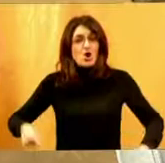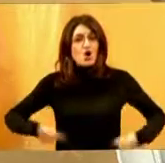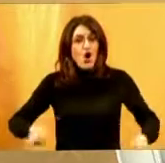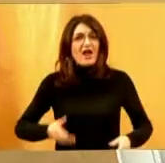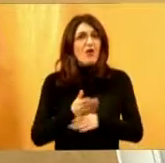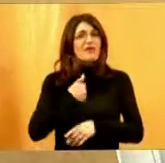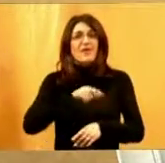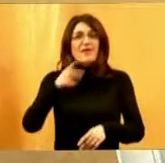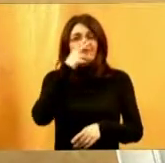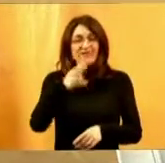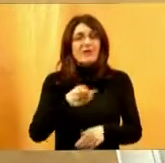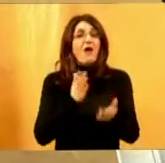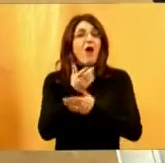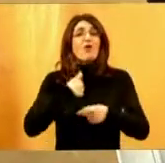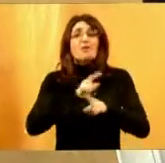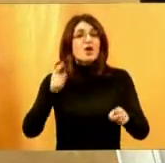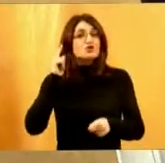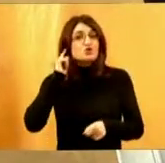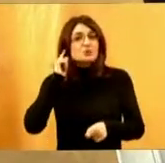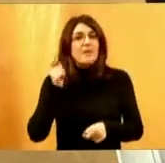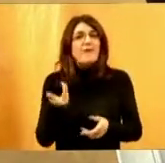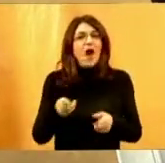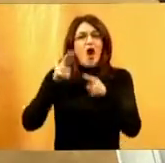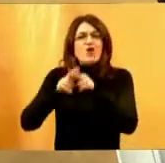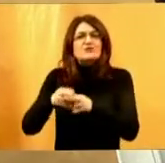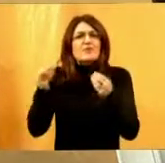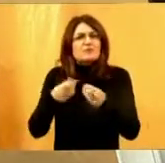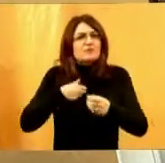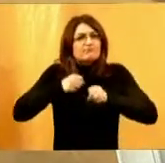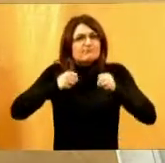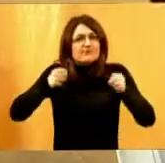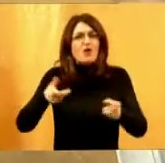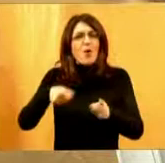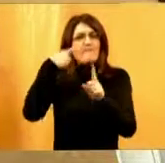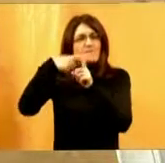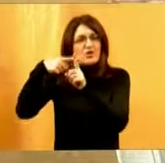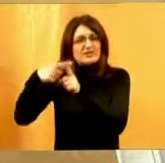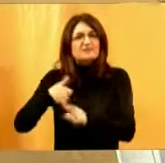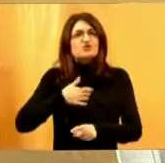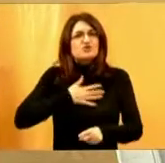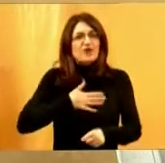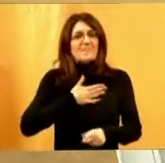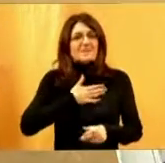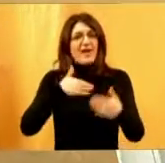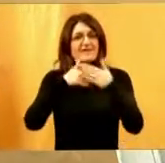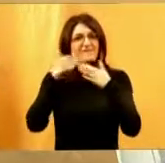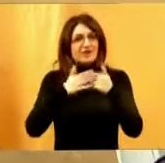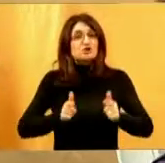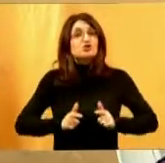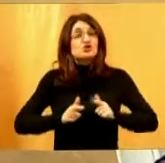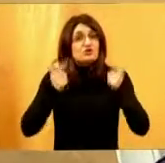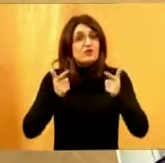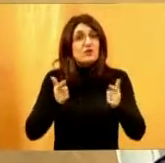ne vidimo, iako ne čujemo, ako aktiviramo dalje svoj mentalni sklop u pozitivnome, u želji da kvalitetno živimo, možemo